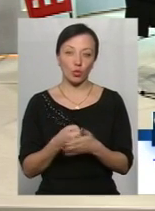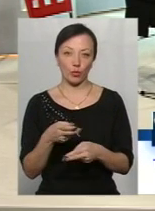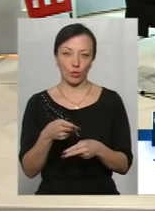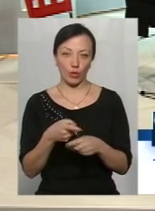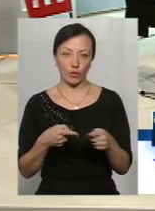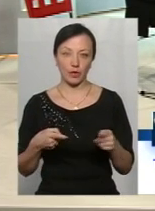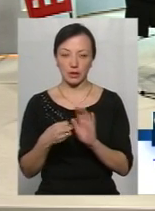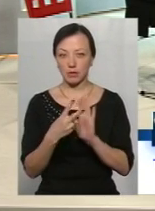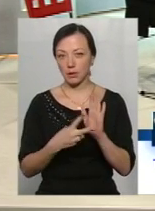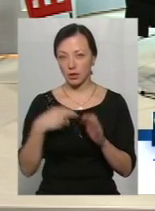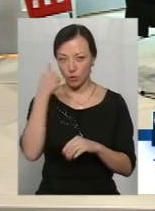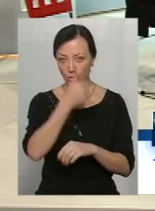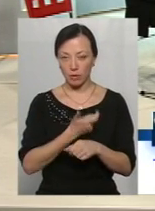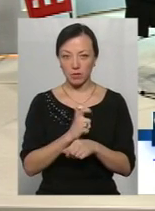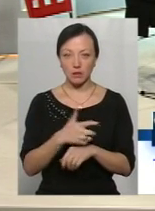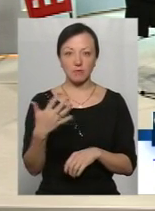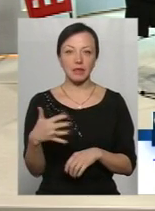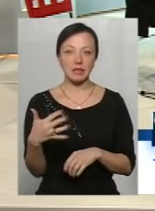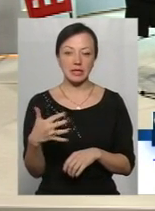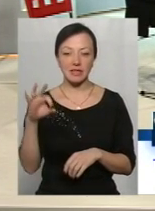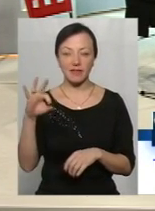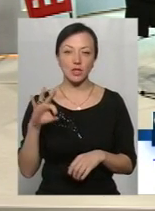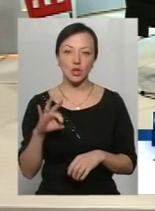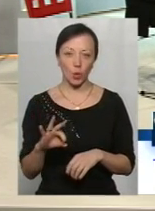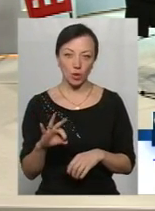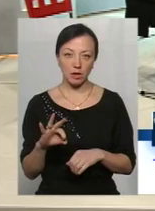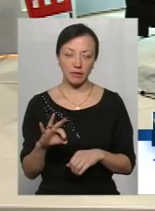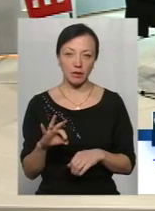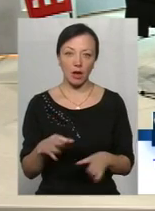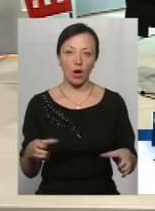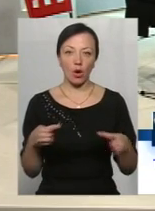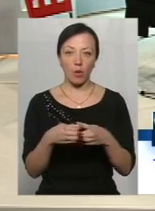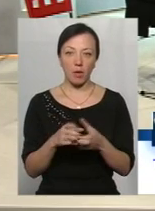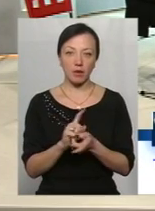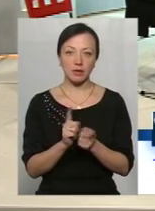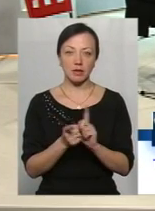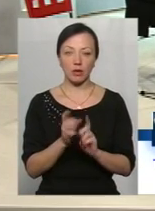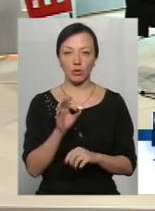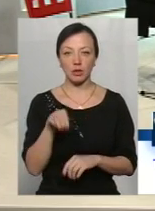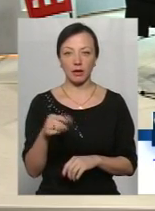2017 року більше 50% громад стануть ОТГ.